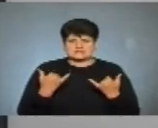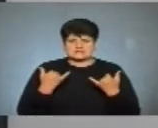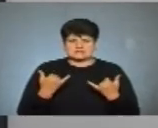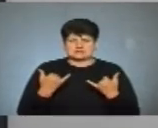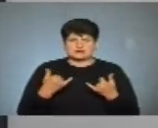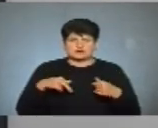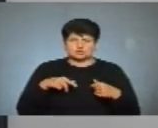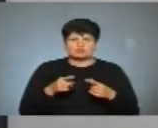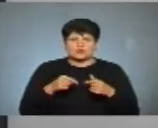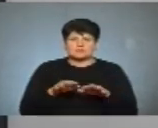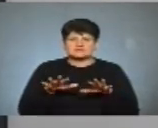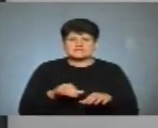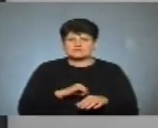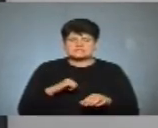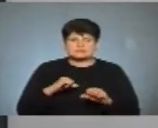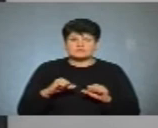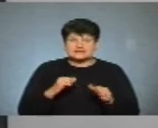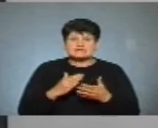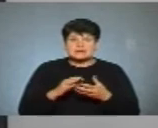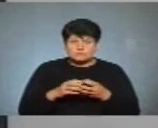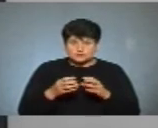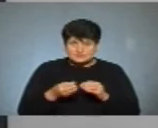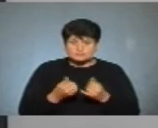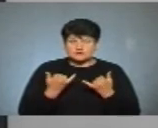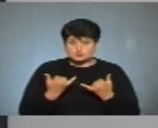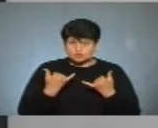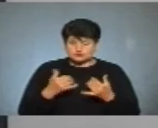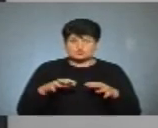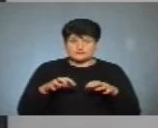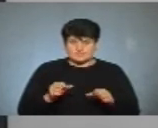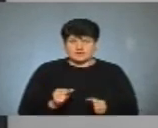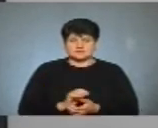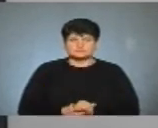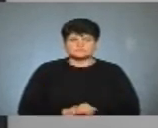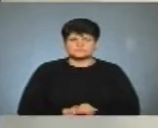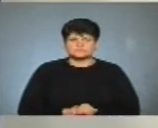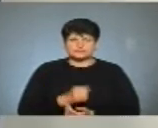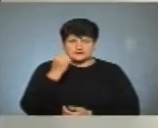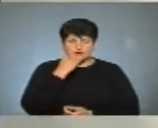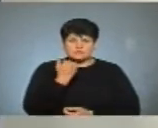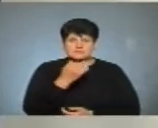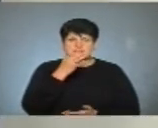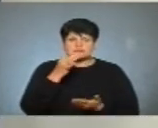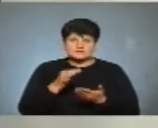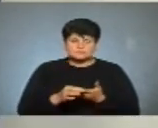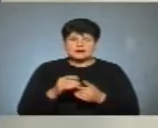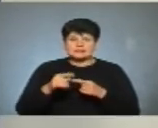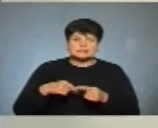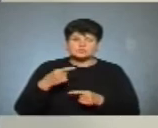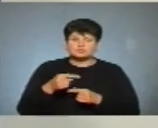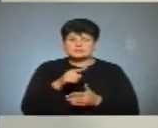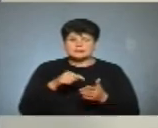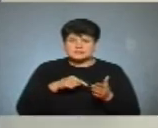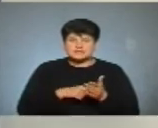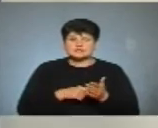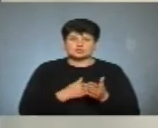в орган місцевого самоврядування. І є проблемою для діючої влади, корумпованої влади. Дякую вам за відповідь. А наступне своє запитання